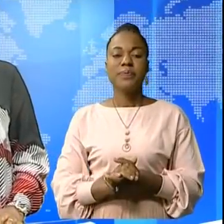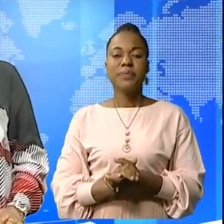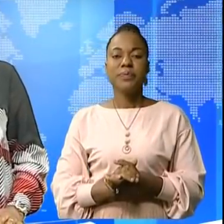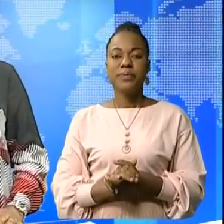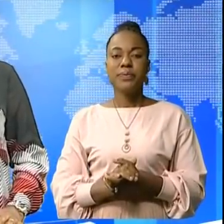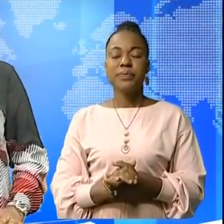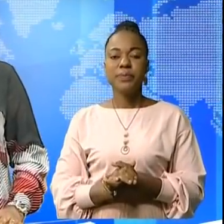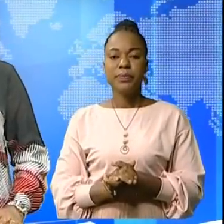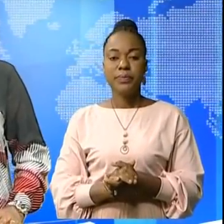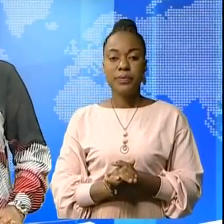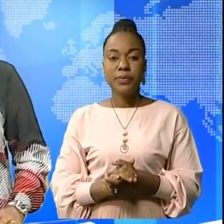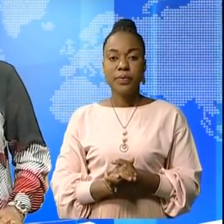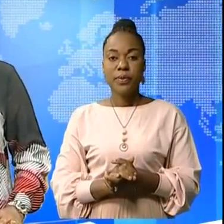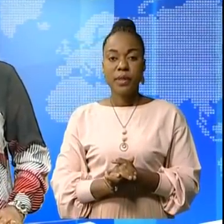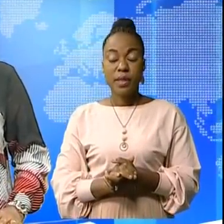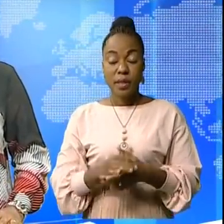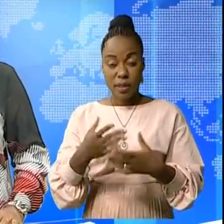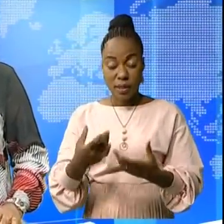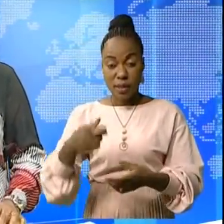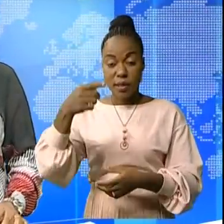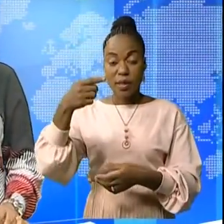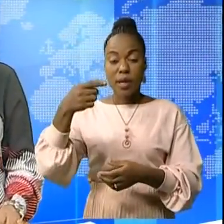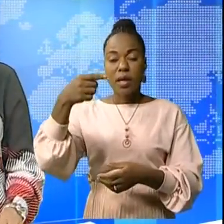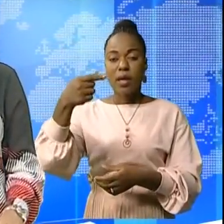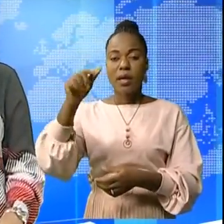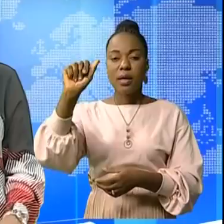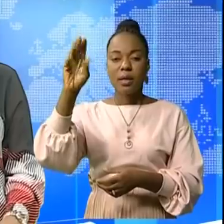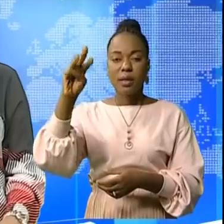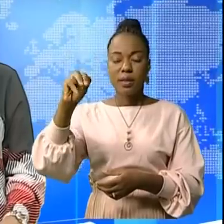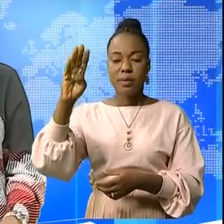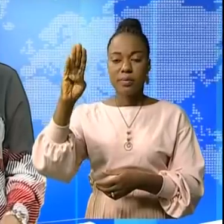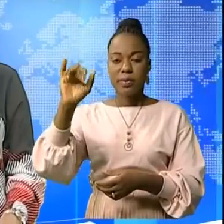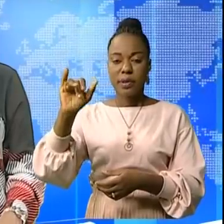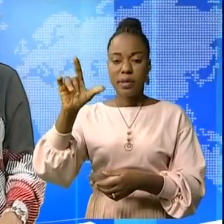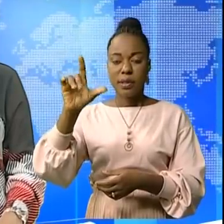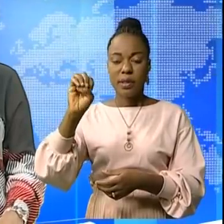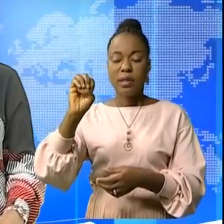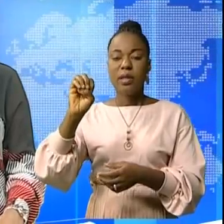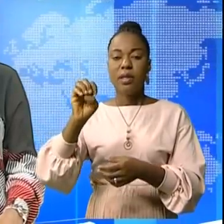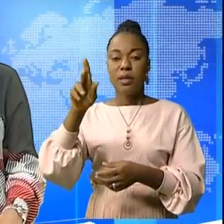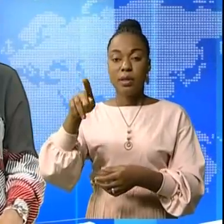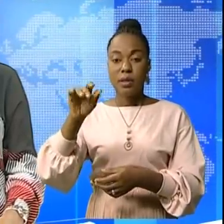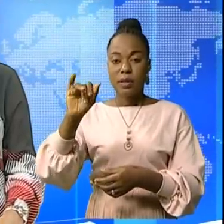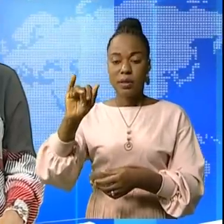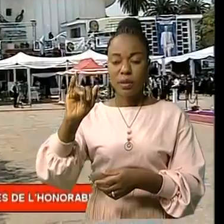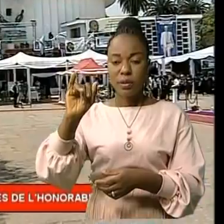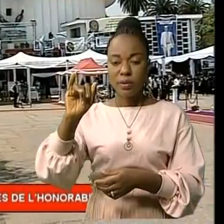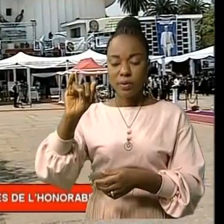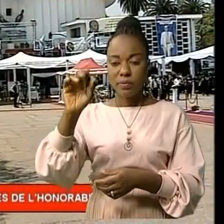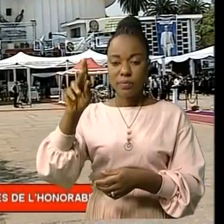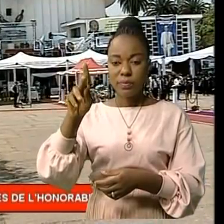Congo. Gabriel Kiongou Akumuaza sera étenu cet après-midi à